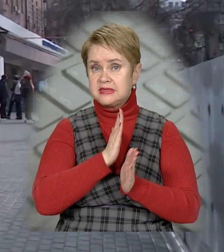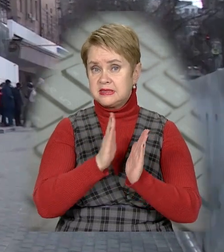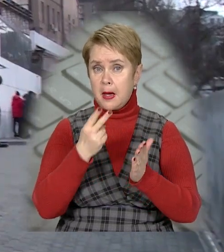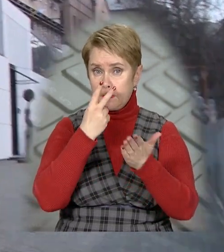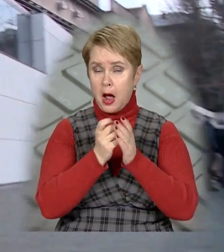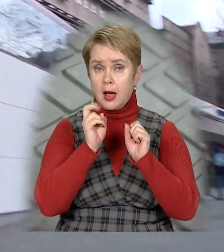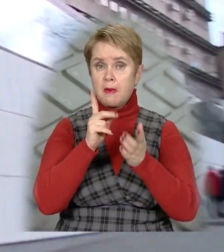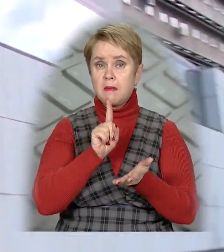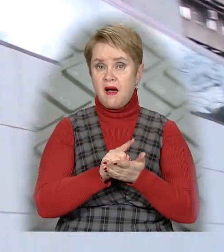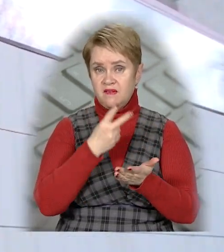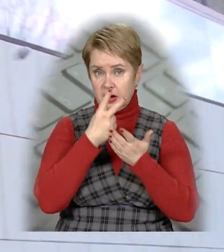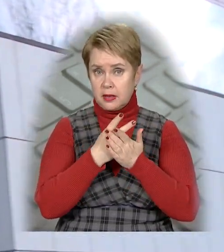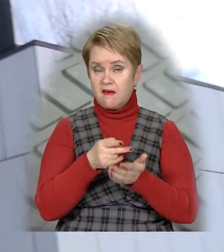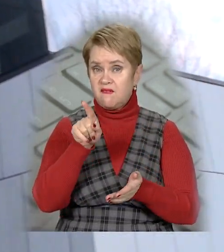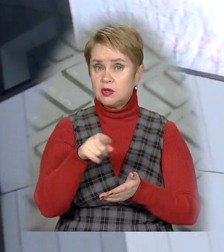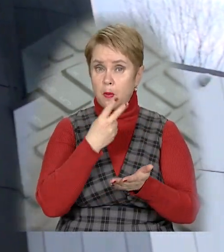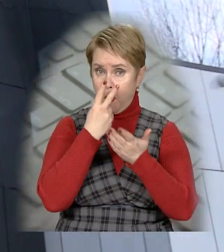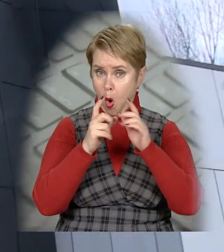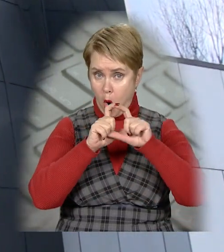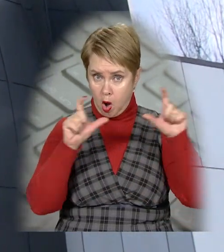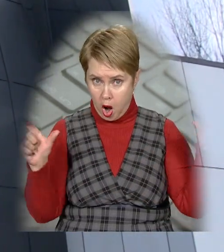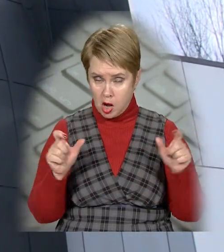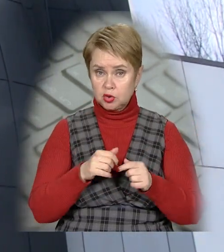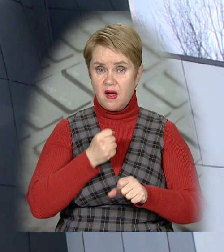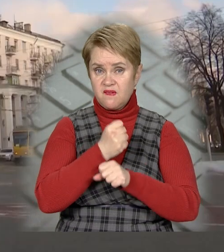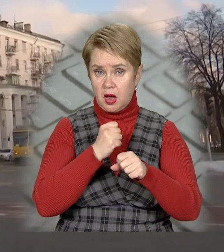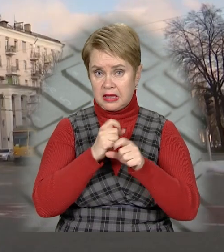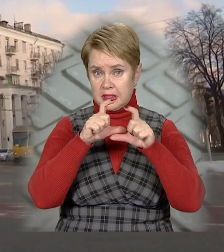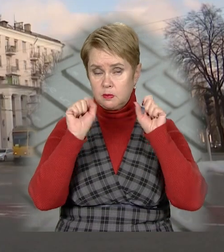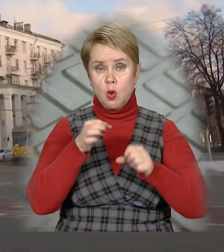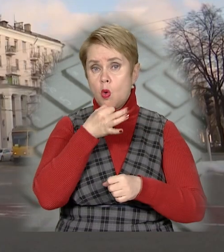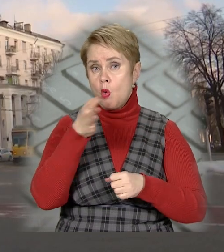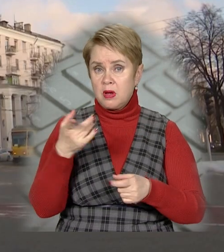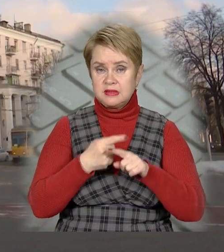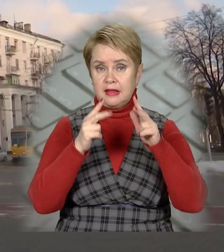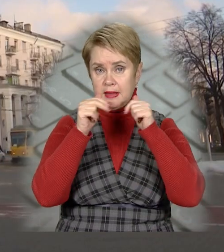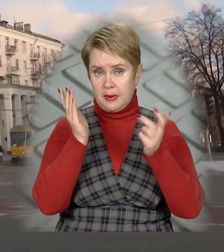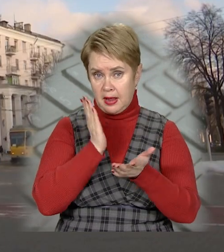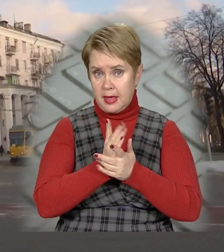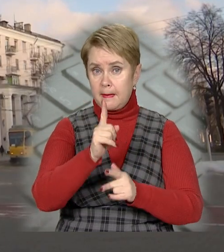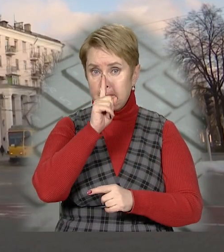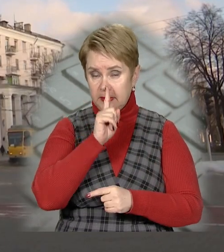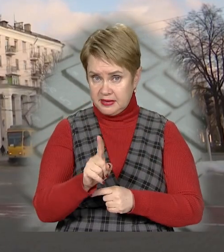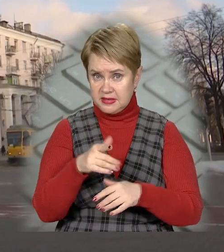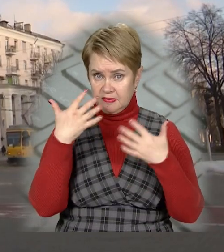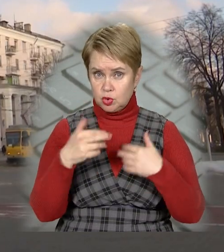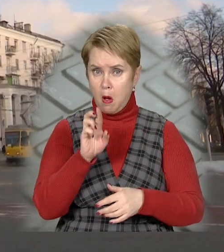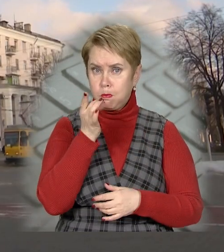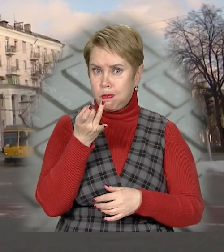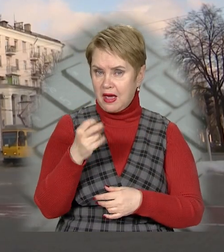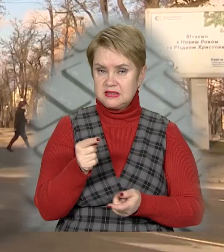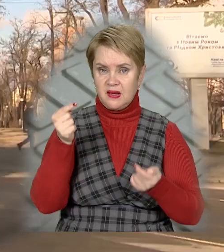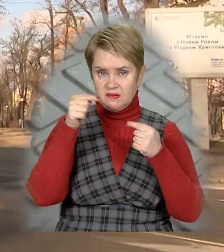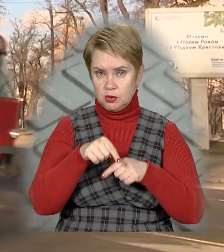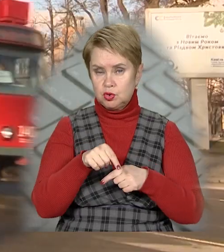покаже, як має виглядати показчик. Виготовляти таблички можна будь-де. Для цього у Дніпрян є місяць. Вже у